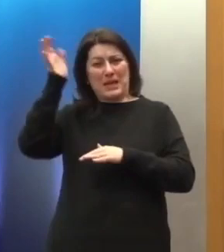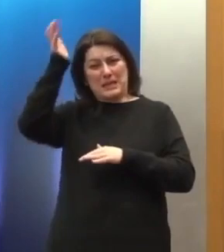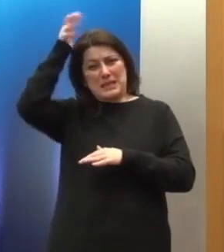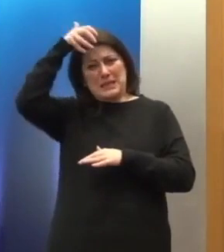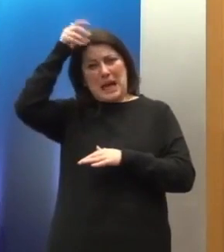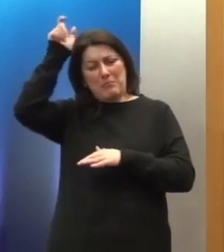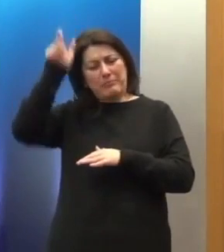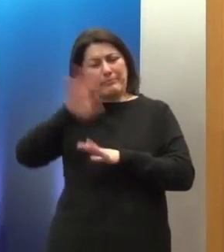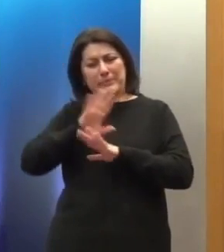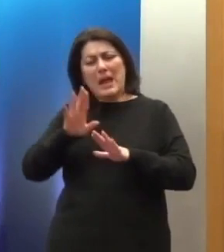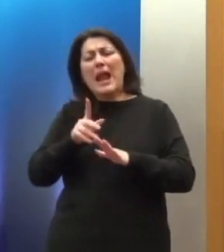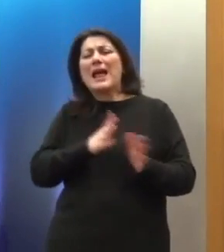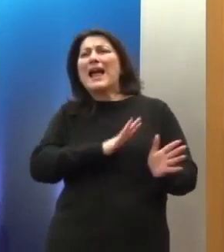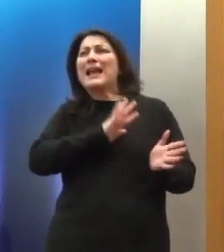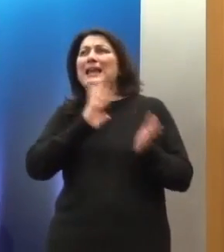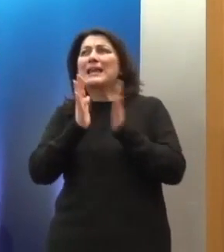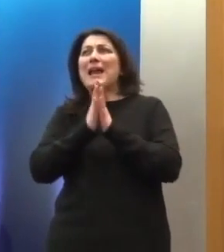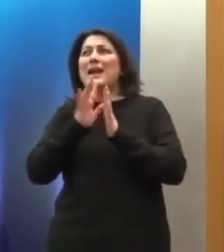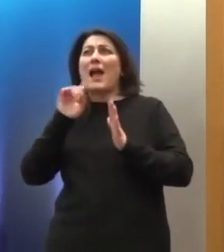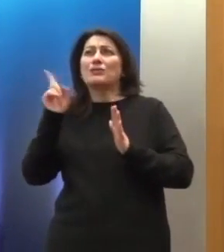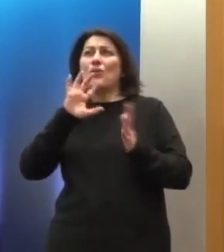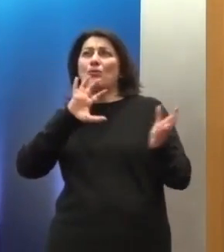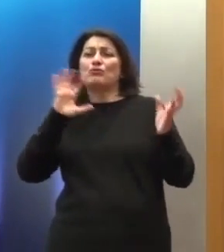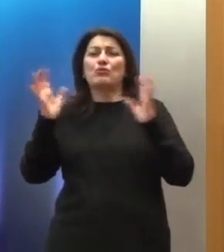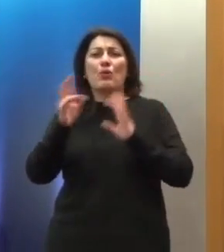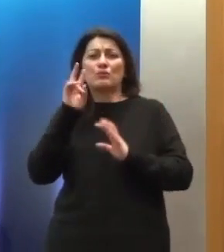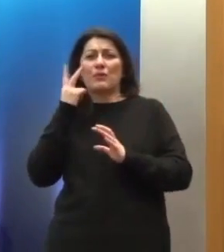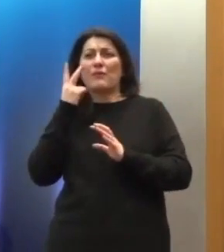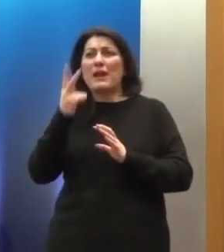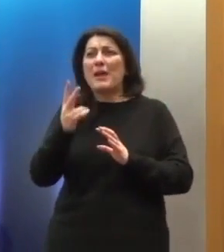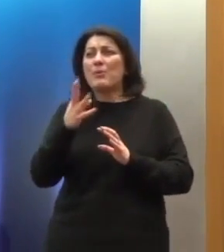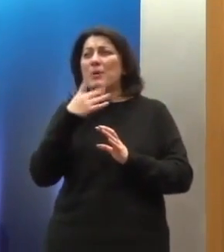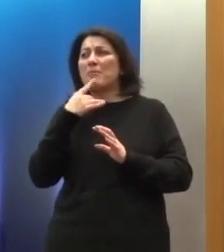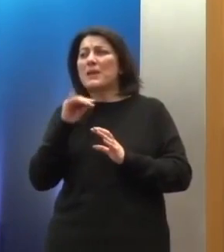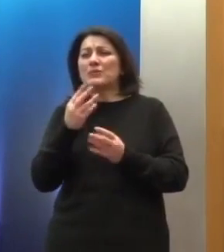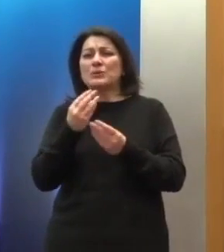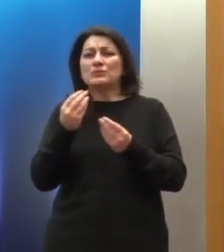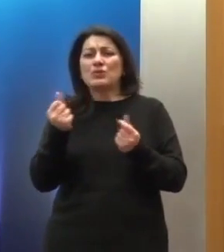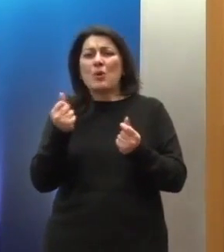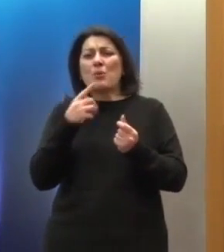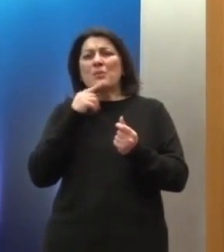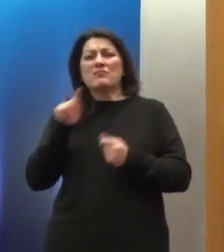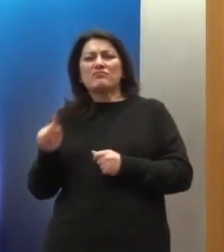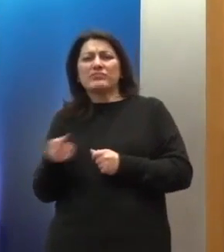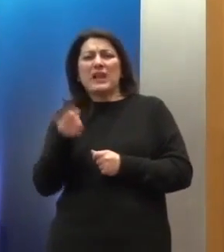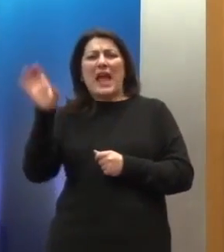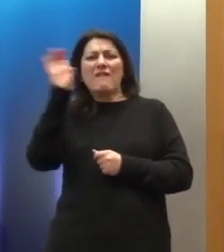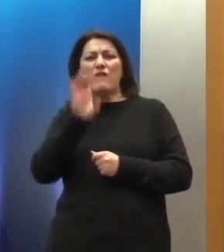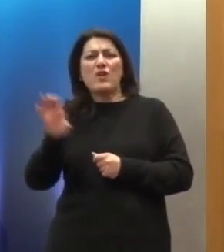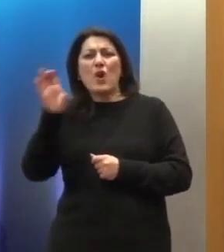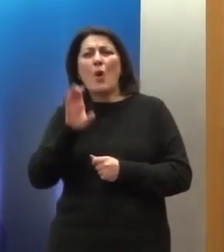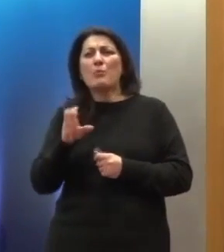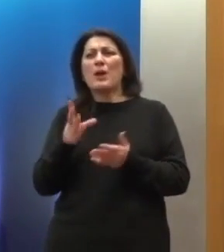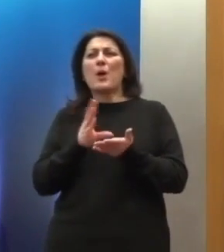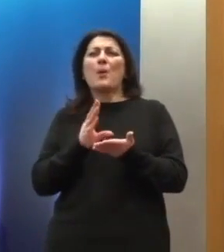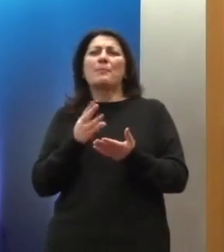αντιευρωπαϊκής αντιευρωπαϊκών θεμάτων, αντιευρωπαϊκών απόψεων, το θέμα του υπέρμετρου εθνικού